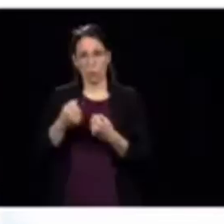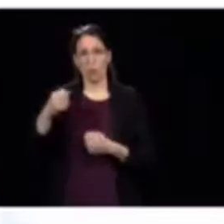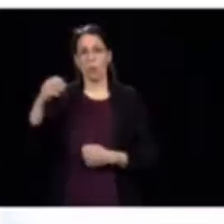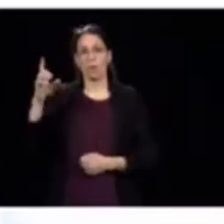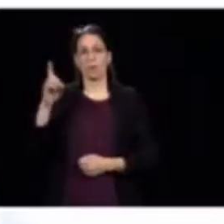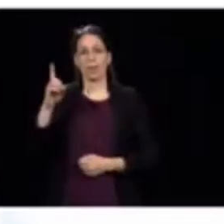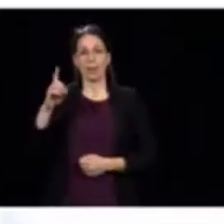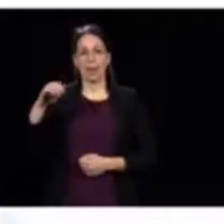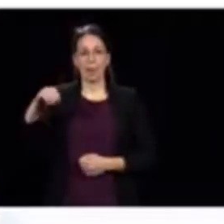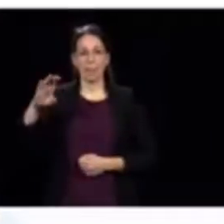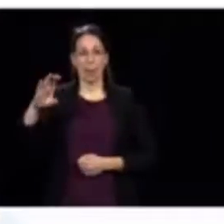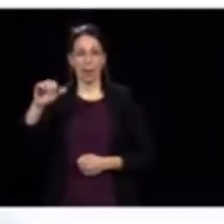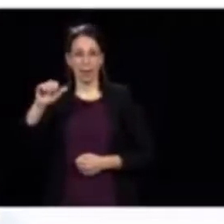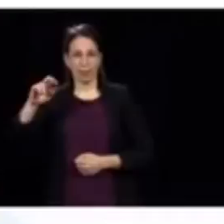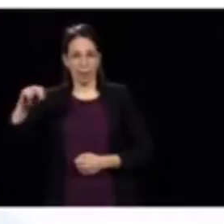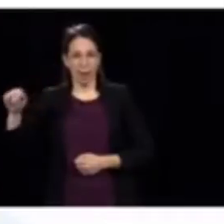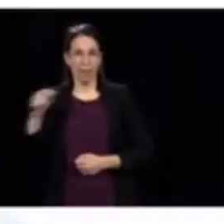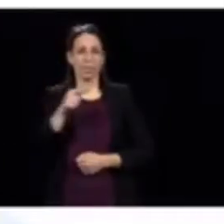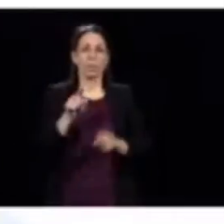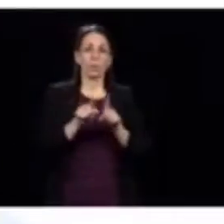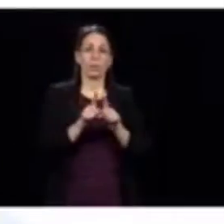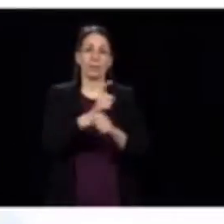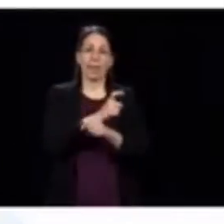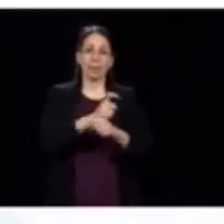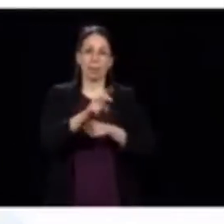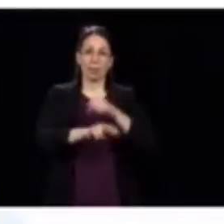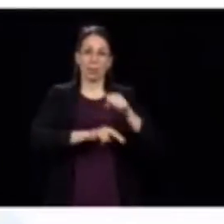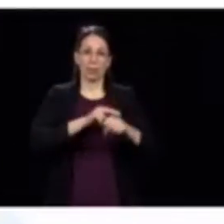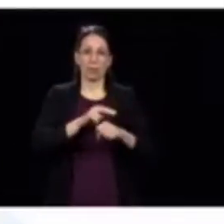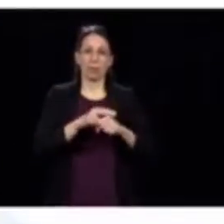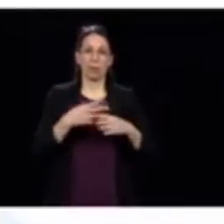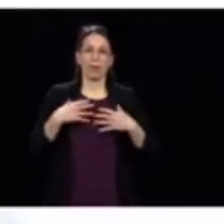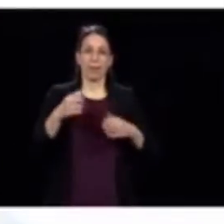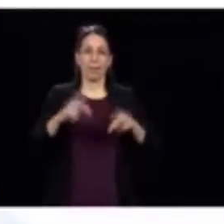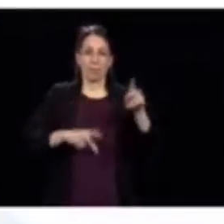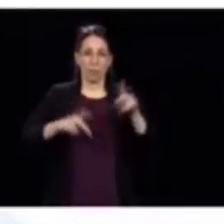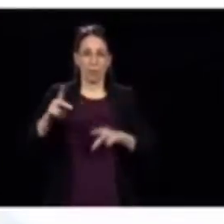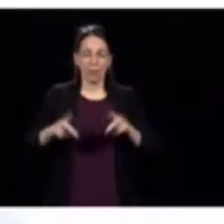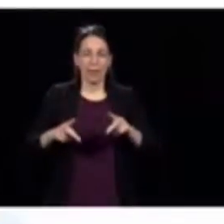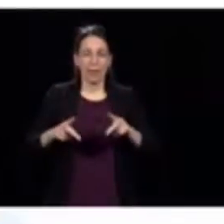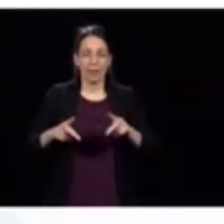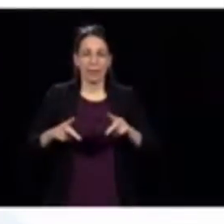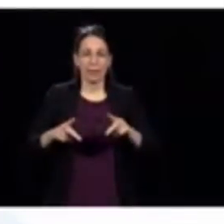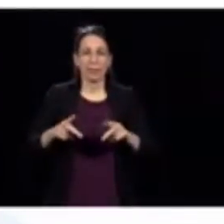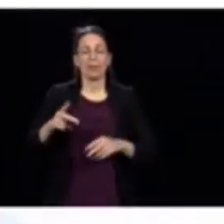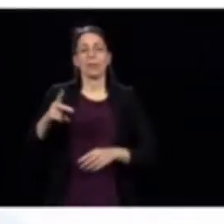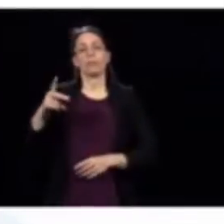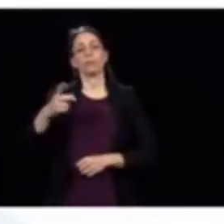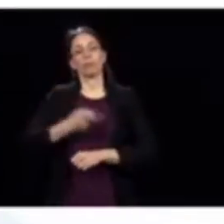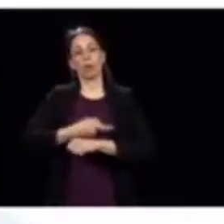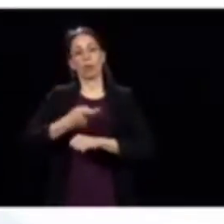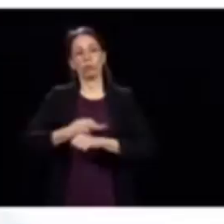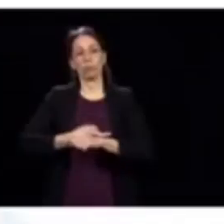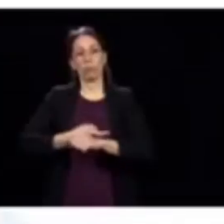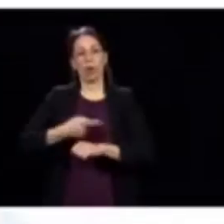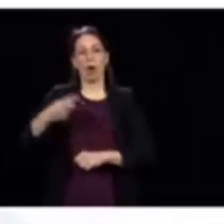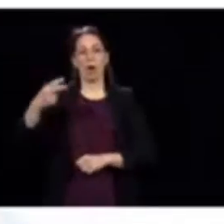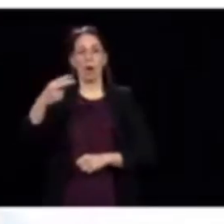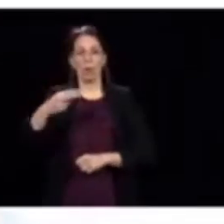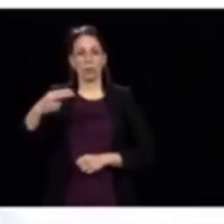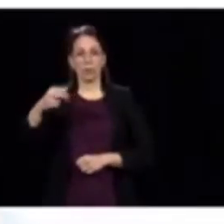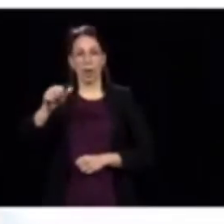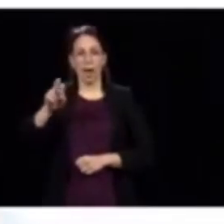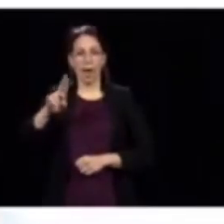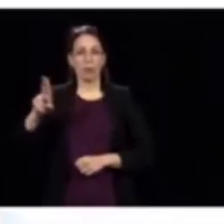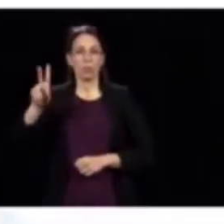directeur national de santé publique, Dr Horacio Arruda. Alors, M. le premier ministre, à vous la parole. Bonjour tout le monde. Je